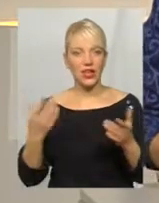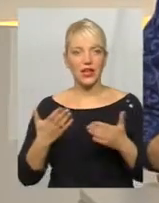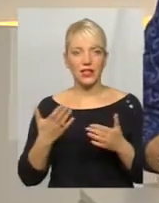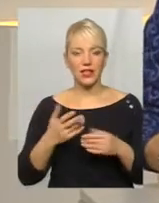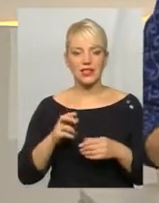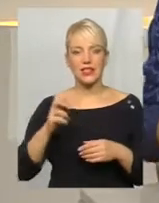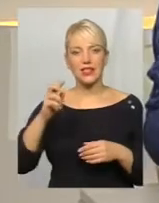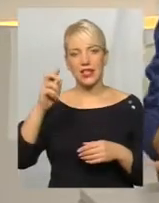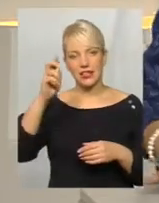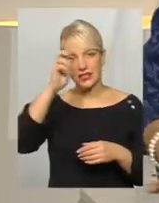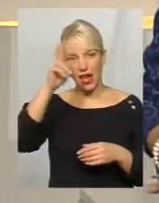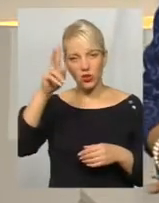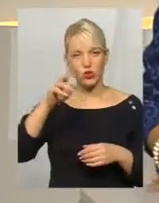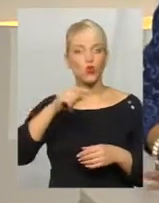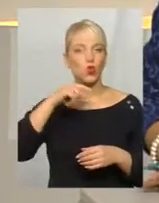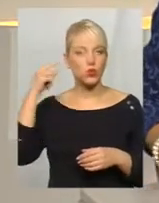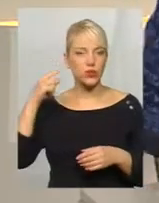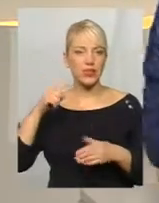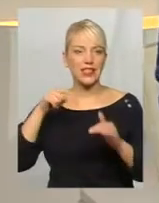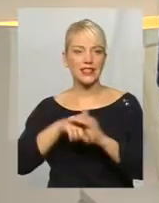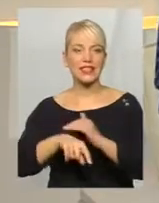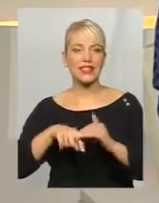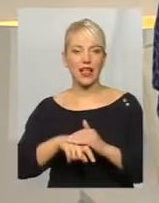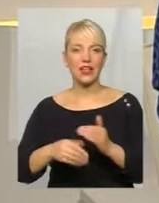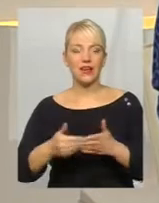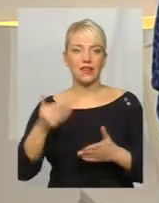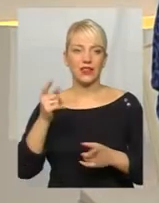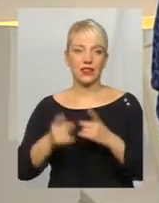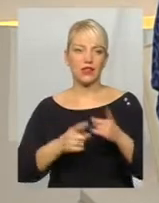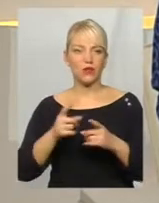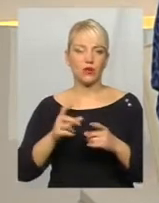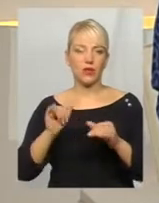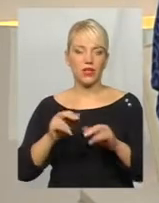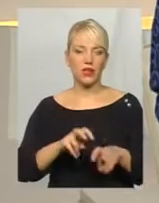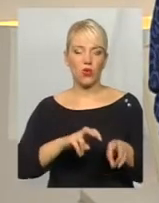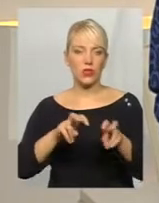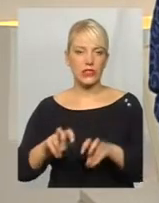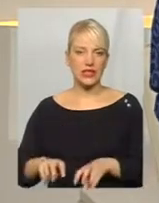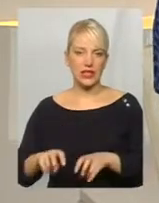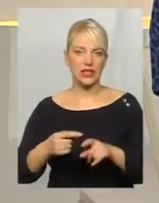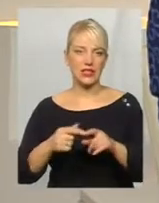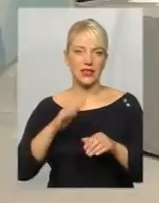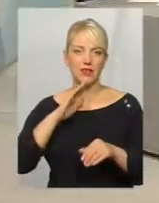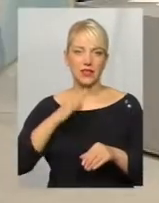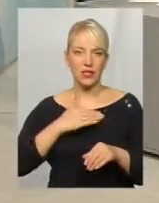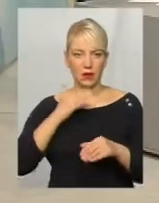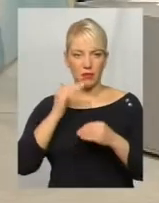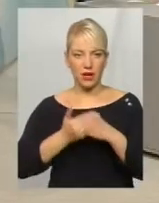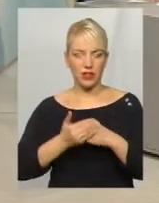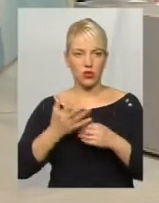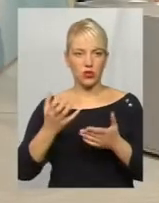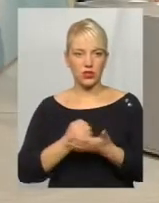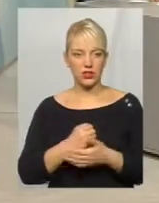старської Росії перетікали від реформи і оселилися, знайшли прихисток саме тут. У Кам'янці